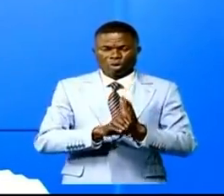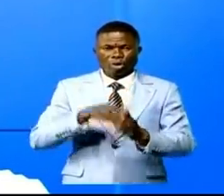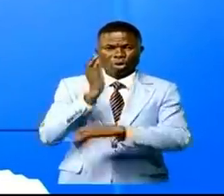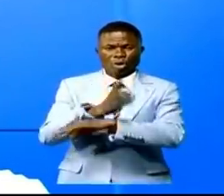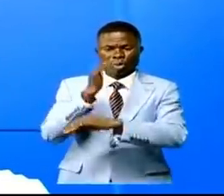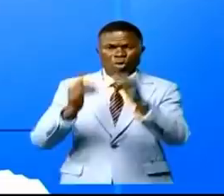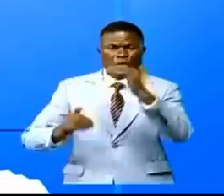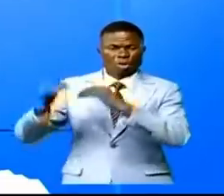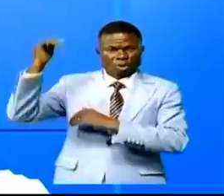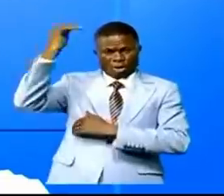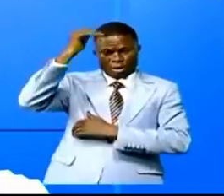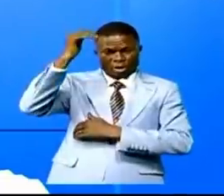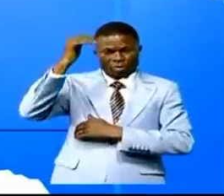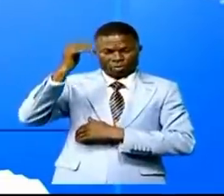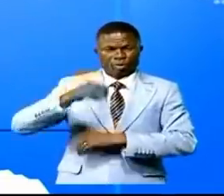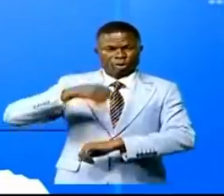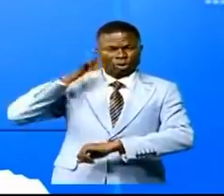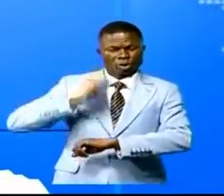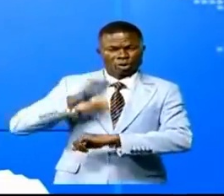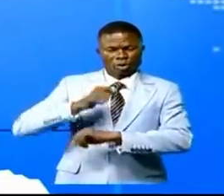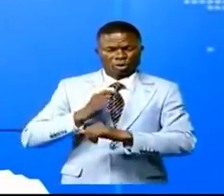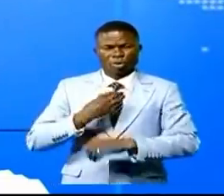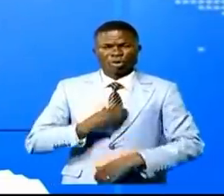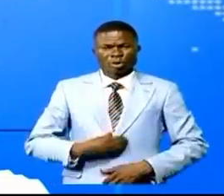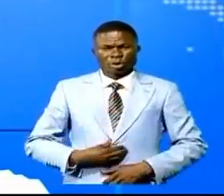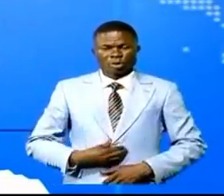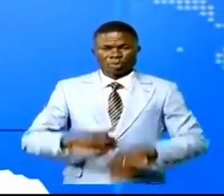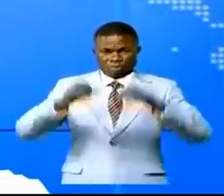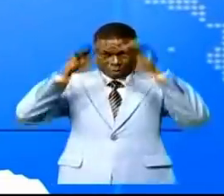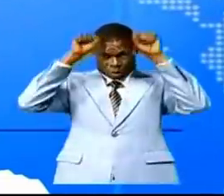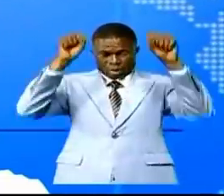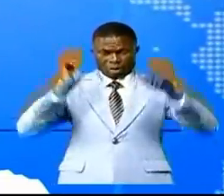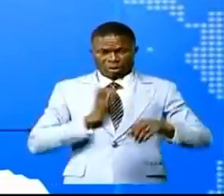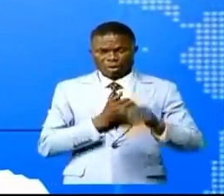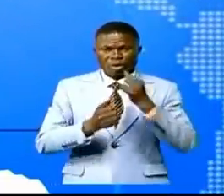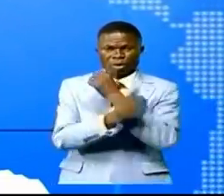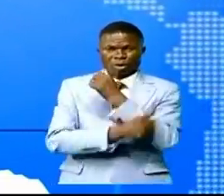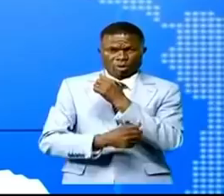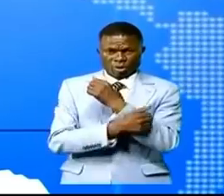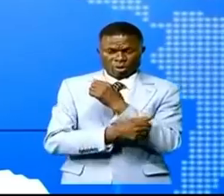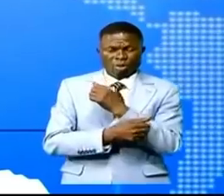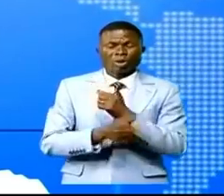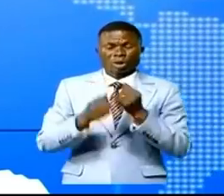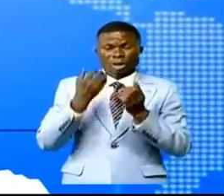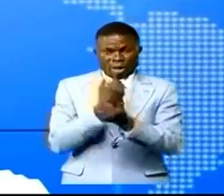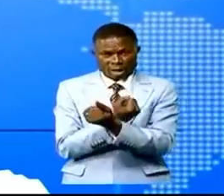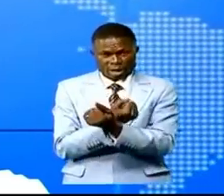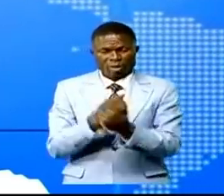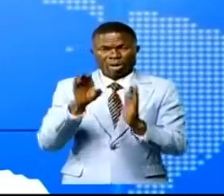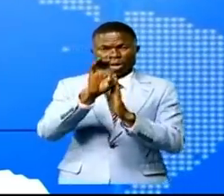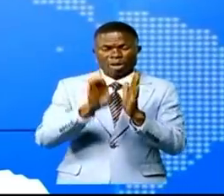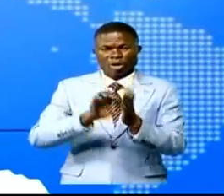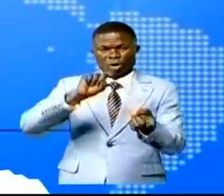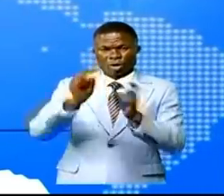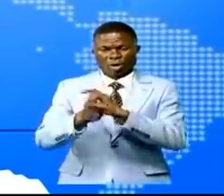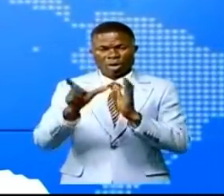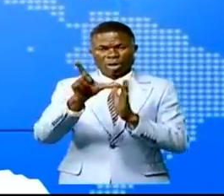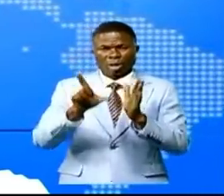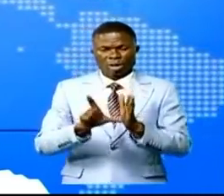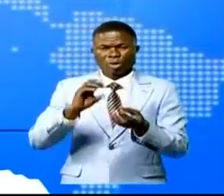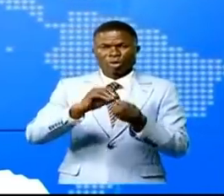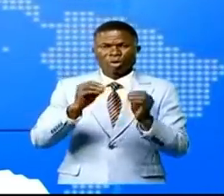supérieur de la magistrature. Le président de la République, vu la constitution telle que modifiée par la loi numéro